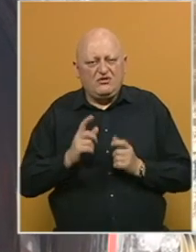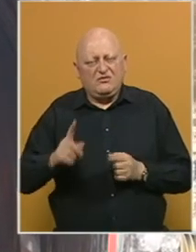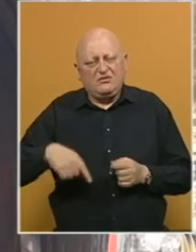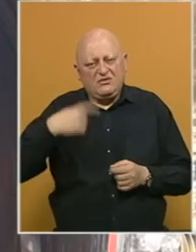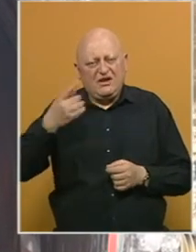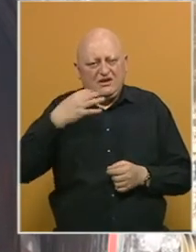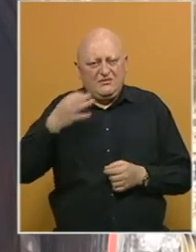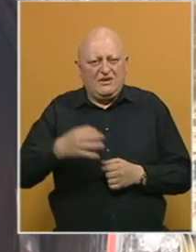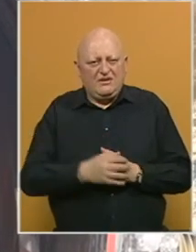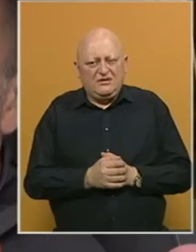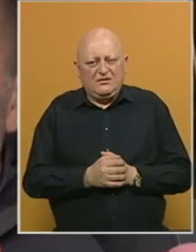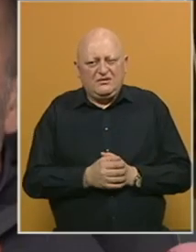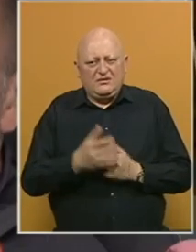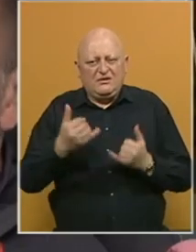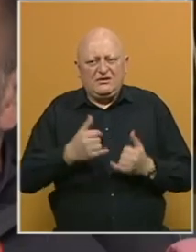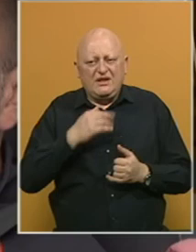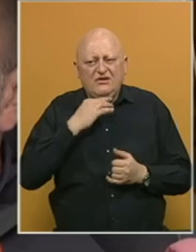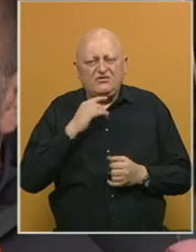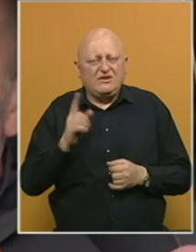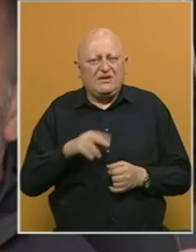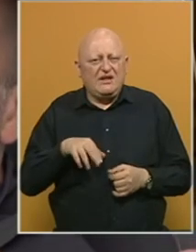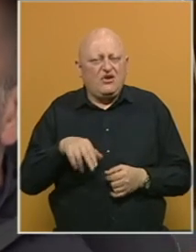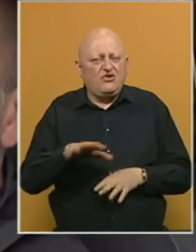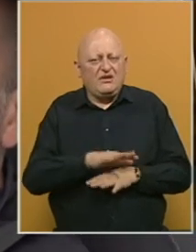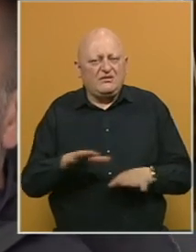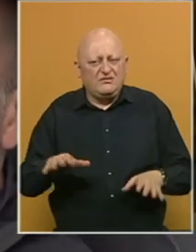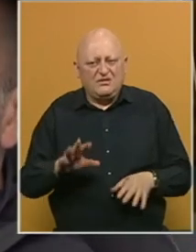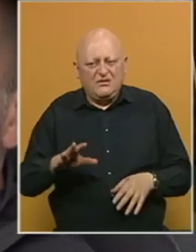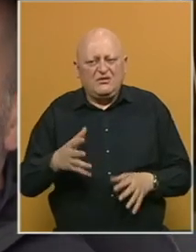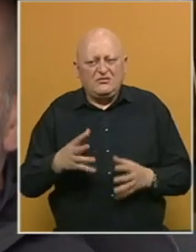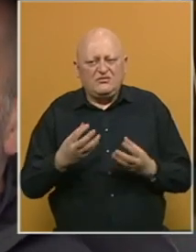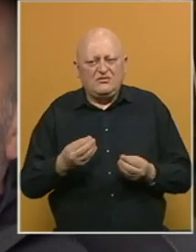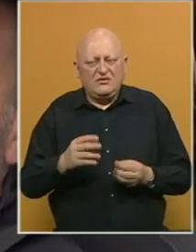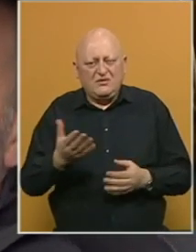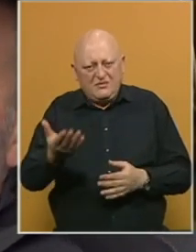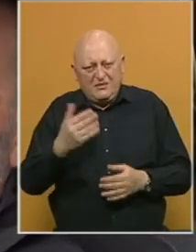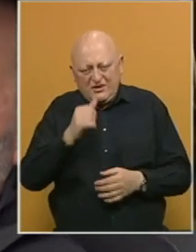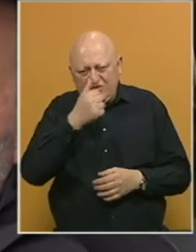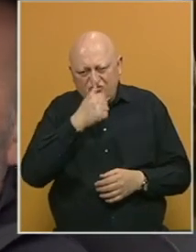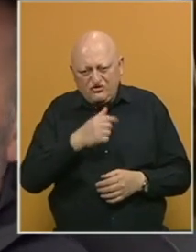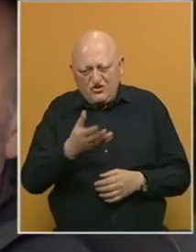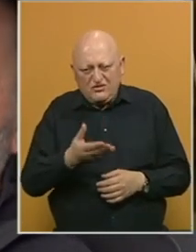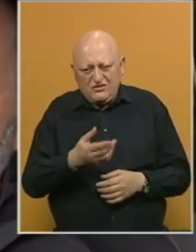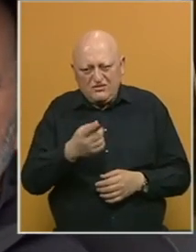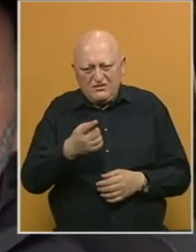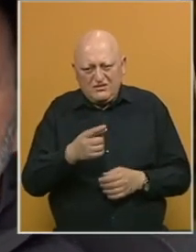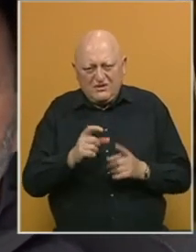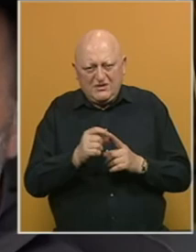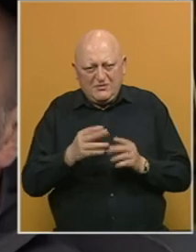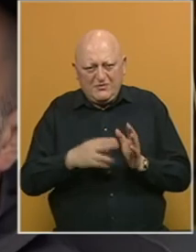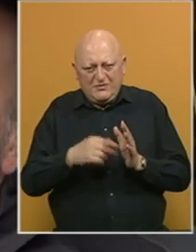narednim danima. Ovo je danas subota, niko nigdje ne hoda, viće velike guže. Prije nego što se ovo trebalo je prej